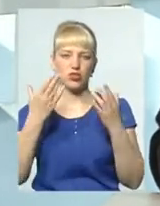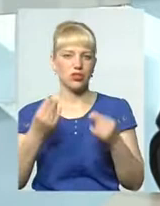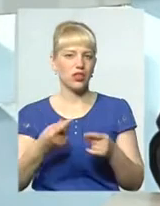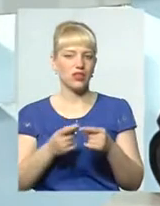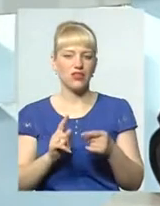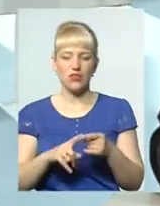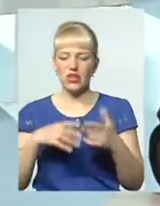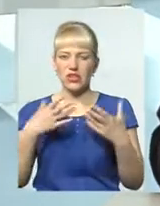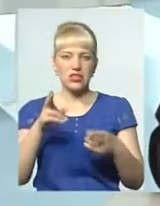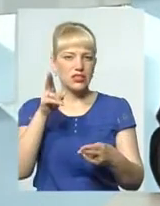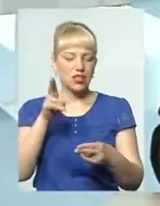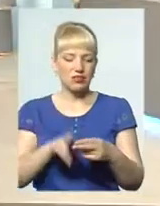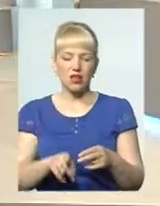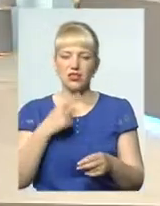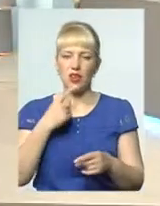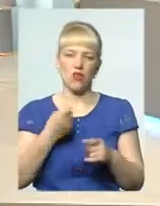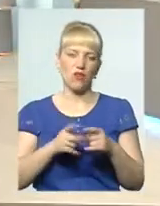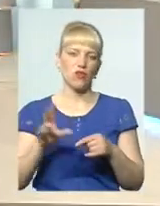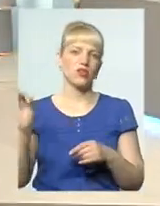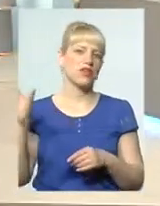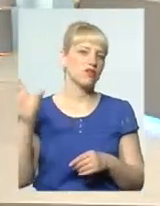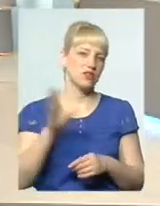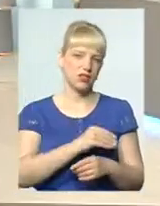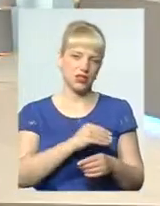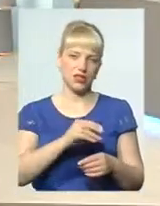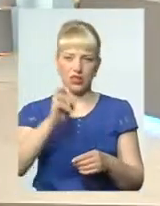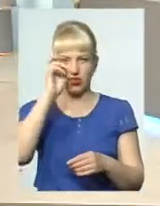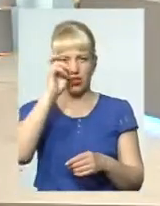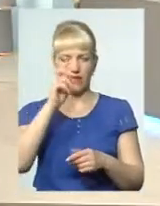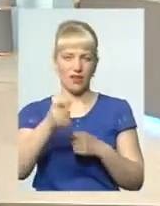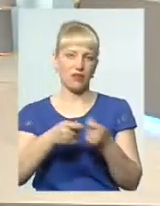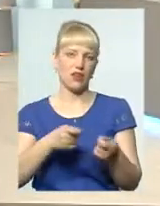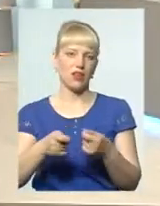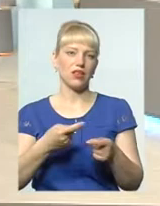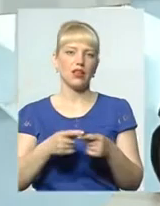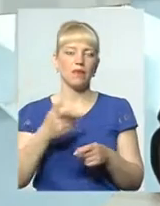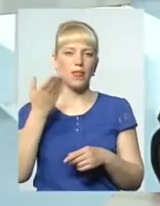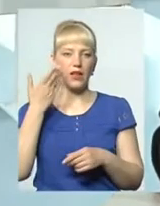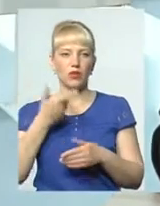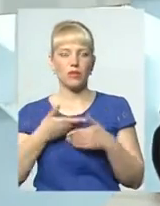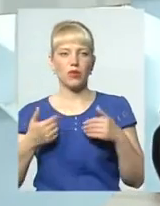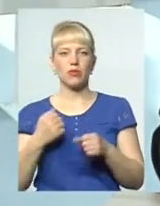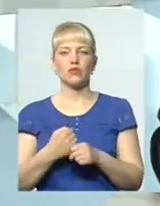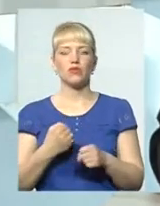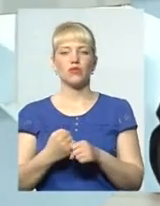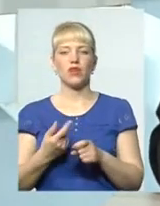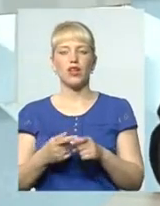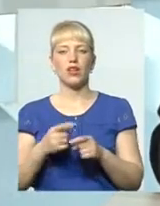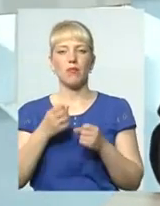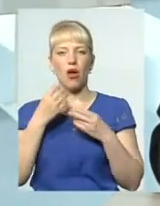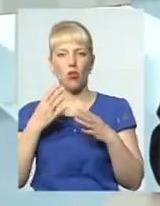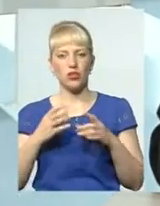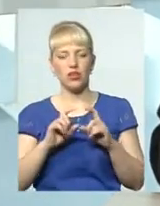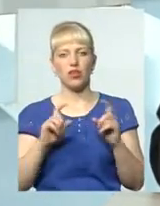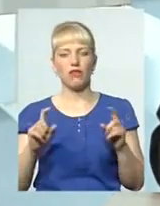вже говорить на всіх щаблях навіть державної влади. І навіть коли ми працювали в благодійному фонді з цією категорією, ми провели такий